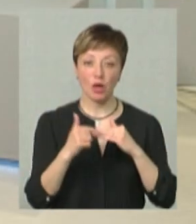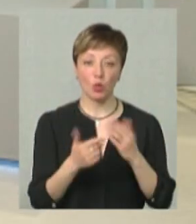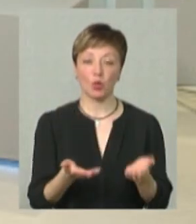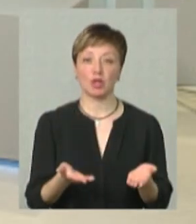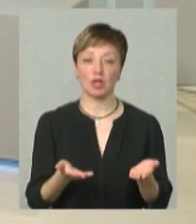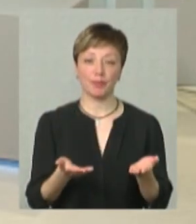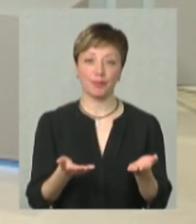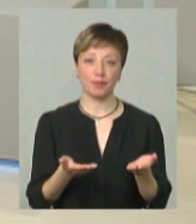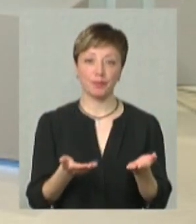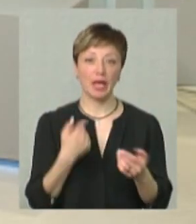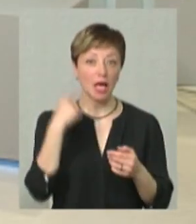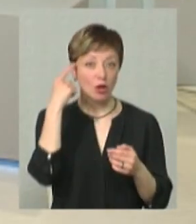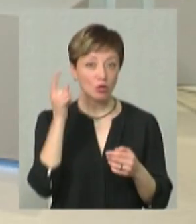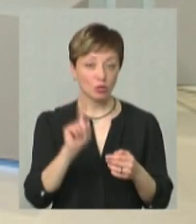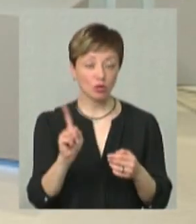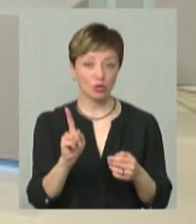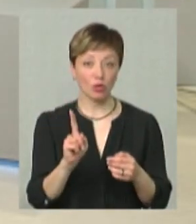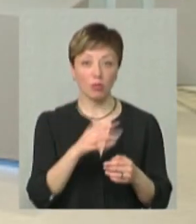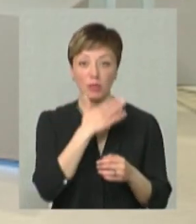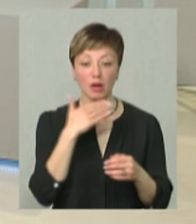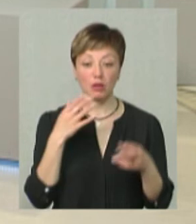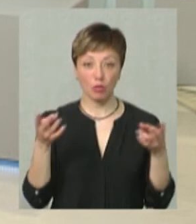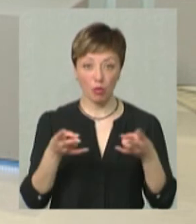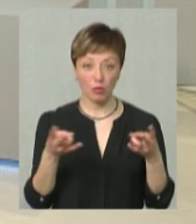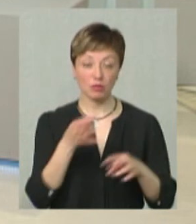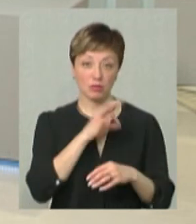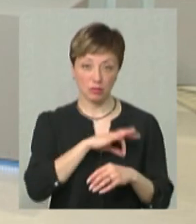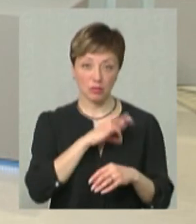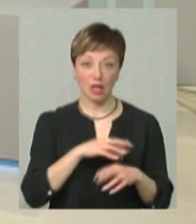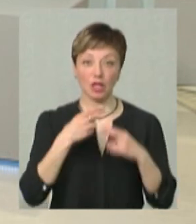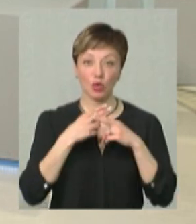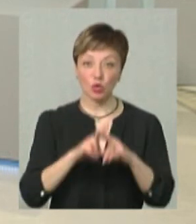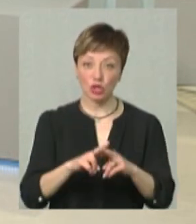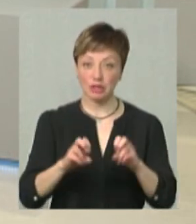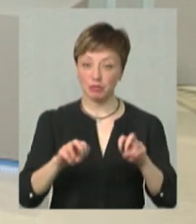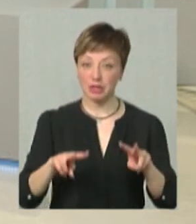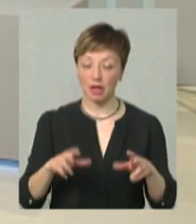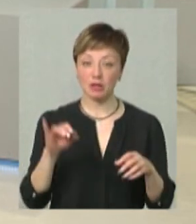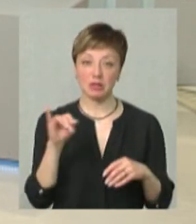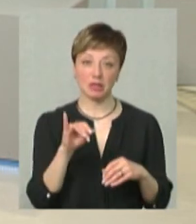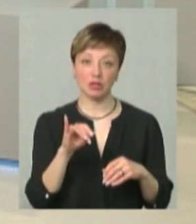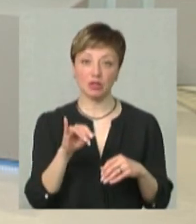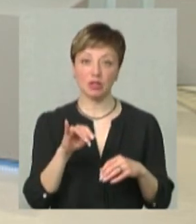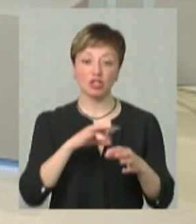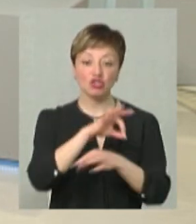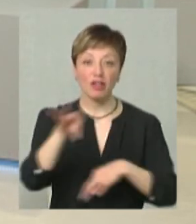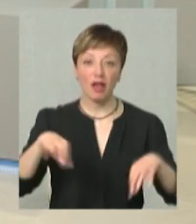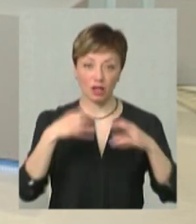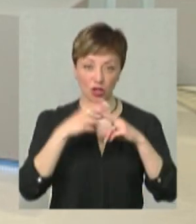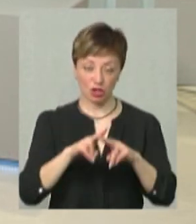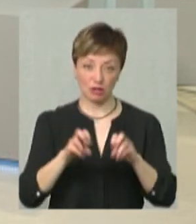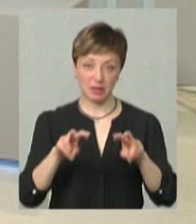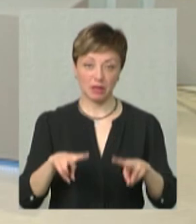Я думаю, що величезним попитом будуть користуватися технологічні спеціальності і інженерно-технічні